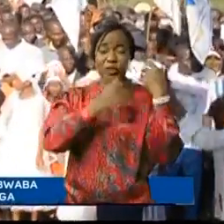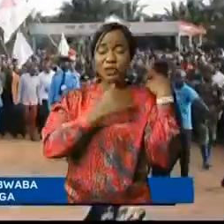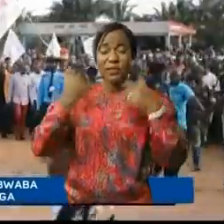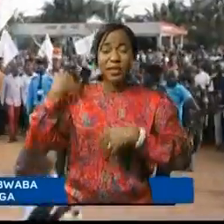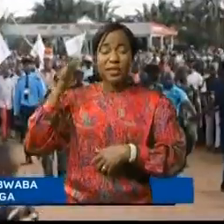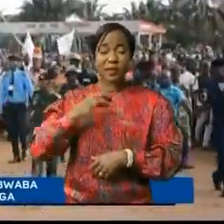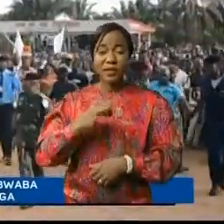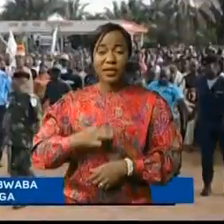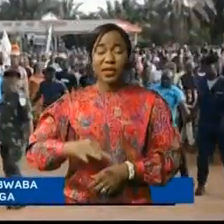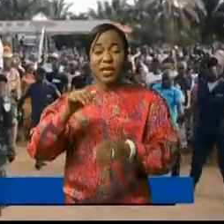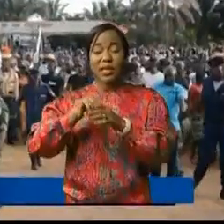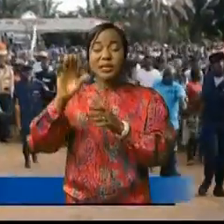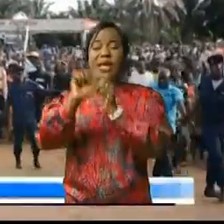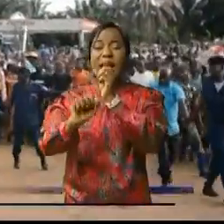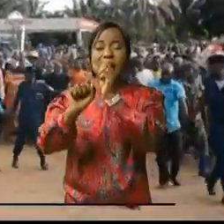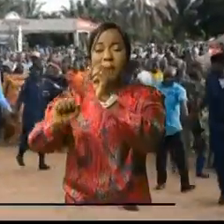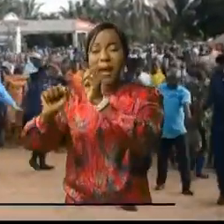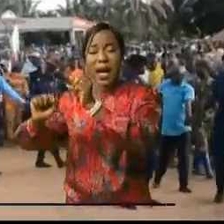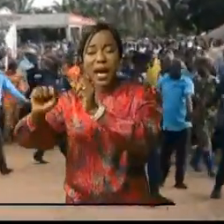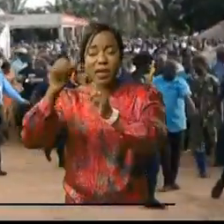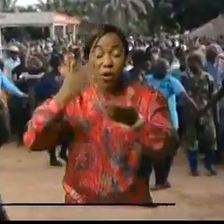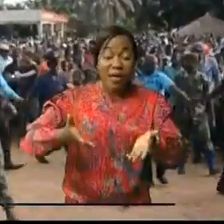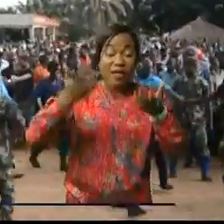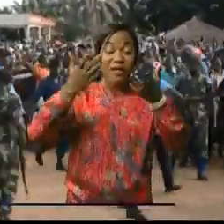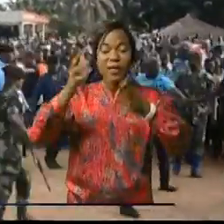Tshiseki de Tulumbo dans cette campagne de veille patroutique.